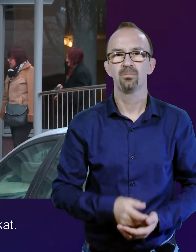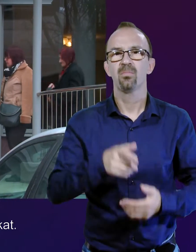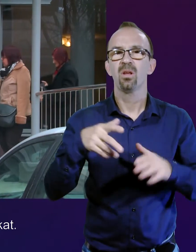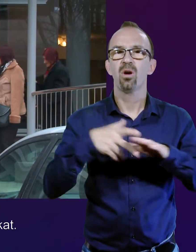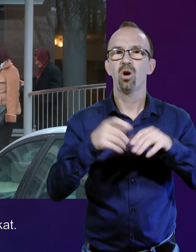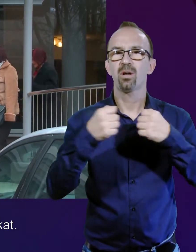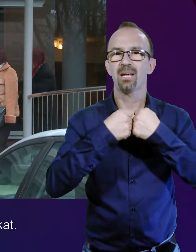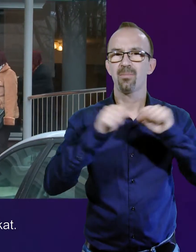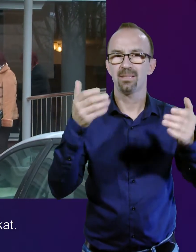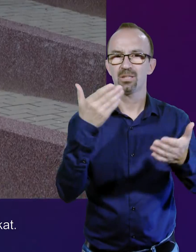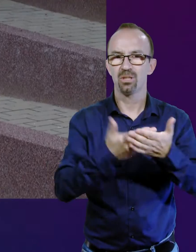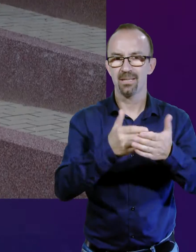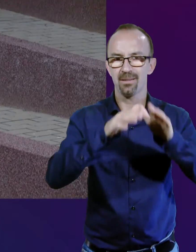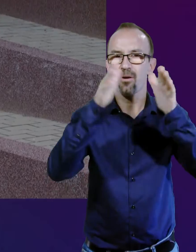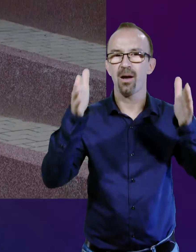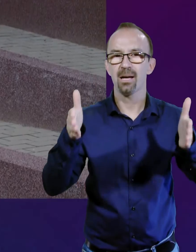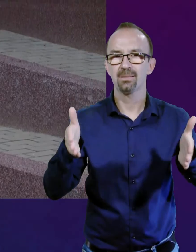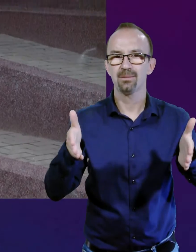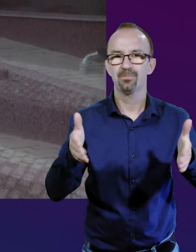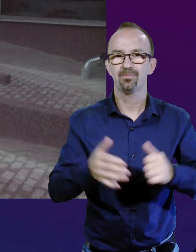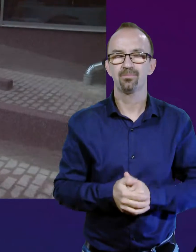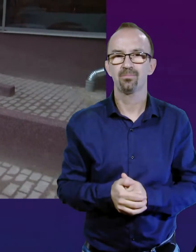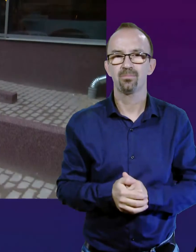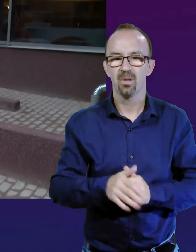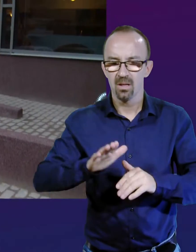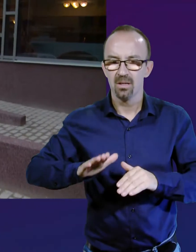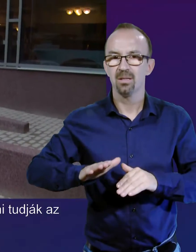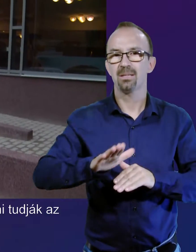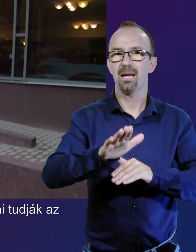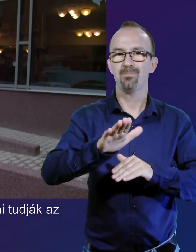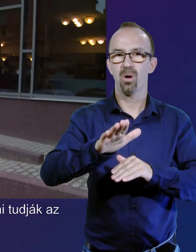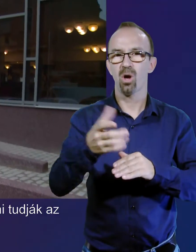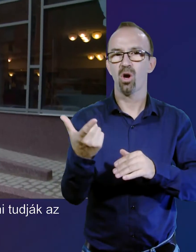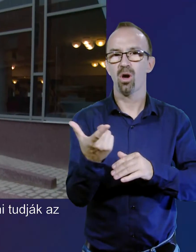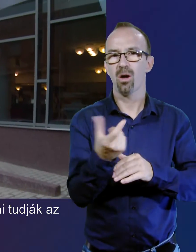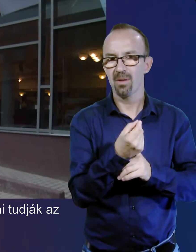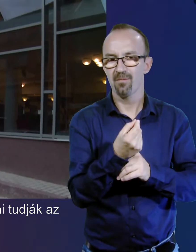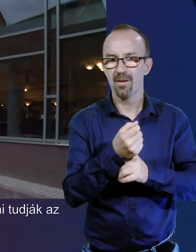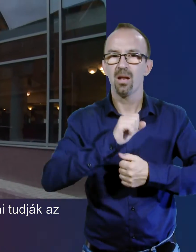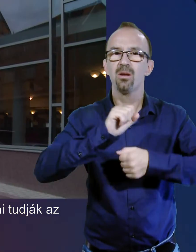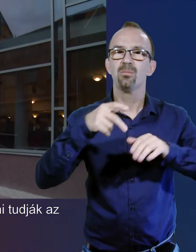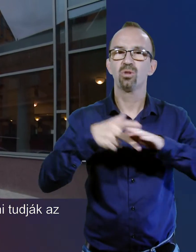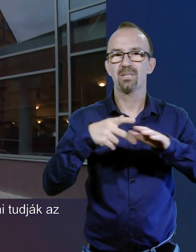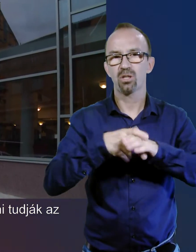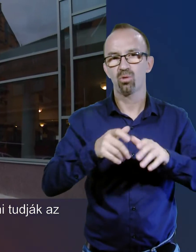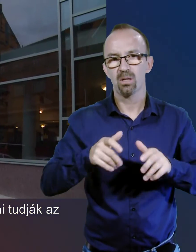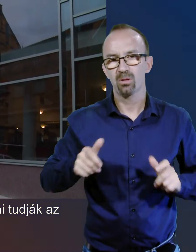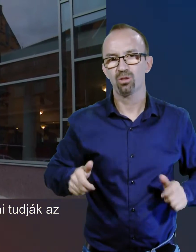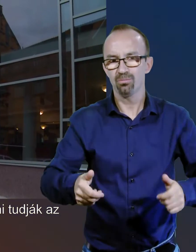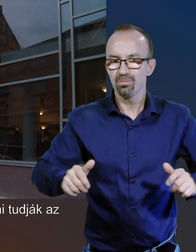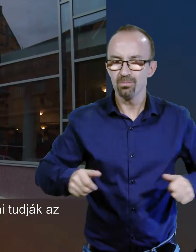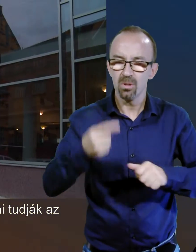Akadálymentesítettük a házunkat, egy rámpát készítettünk, amivel mozgáskorlátozottak is